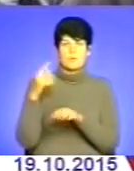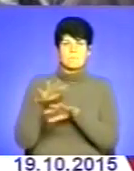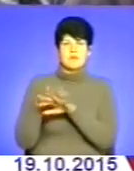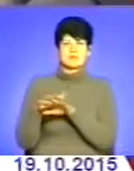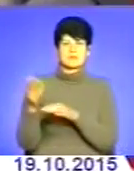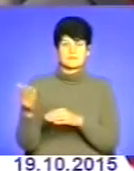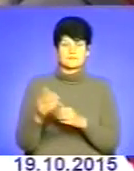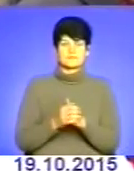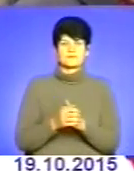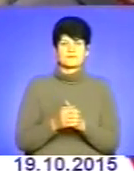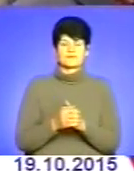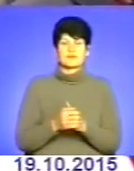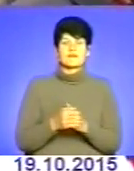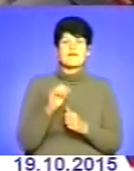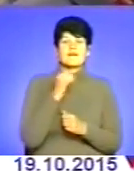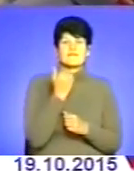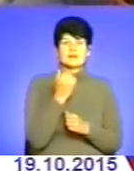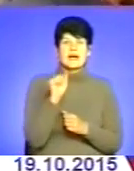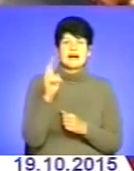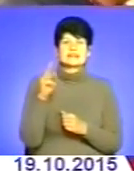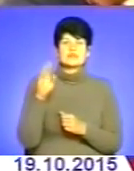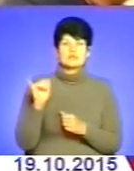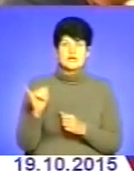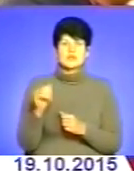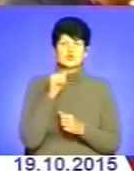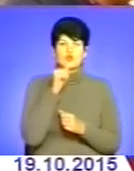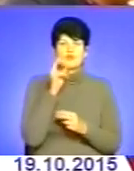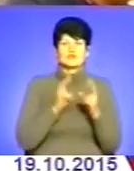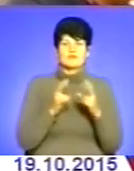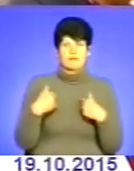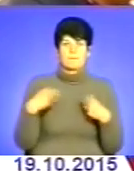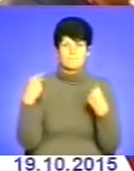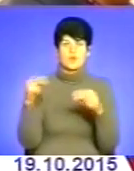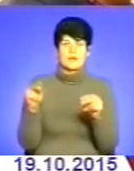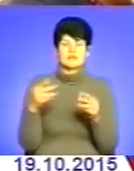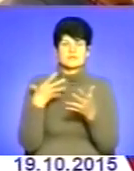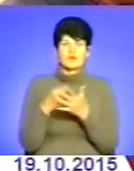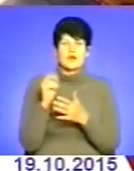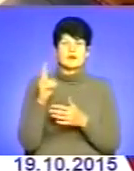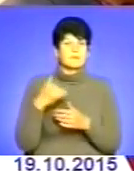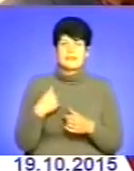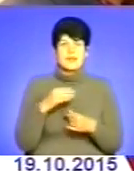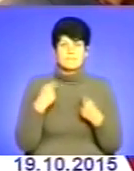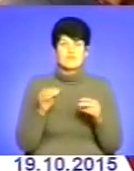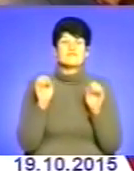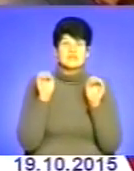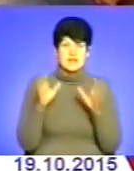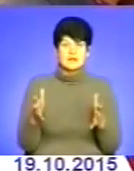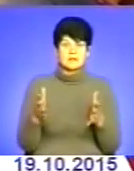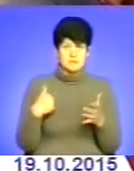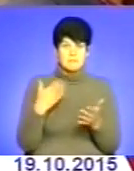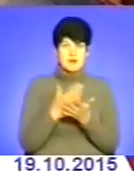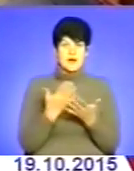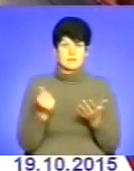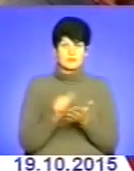Ви акціонери були цукрового заводу, ви продали свої акції Ми не продали Віддали Ні, ми маємо,